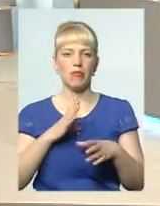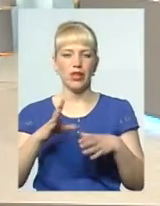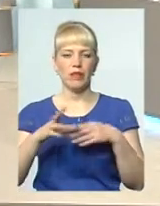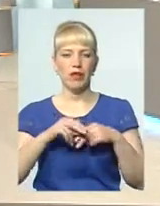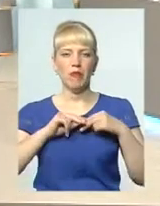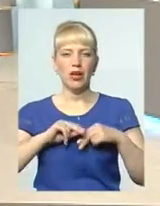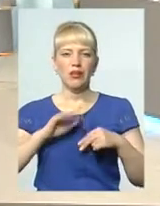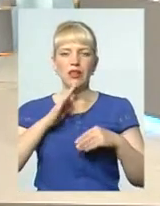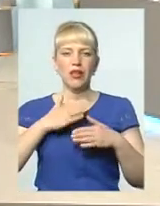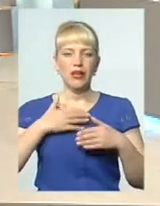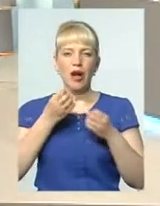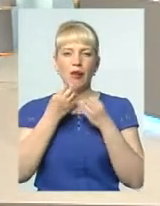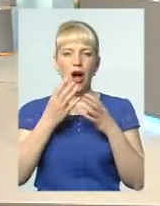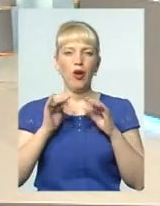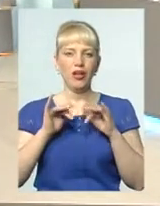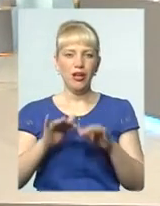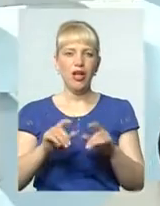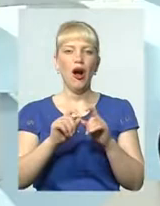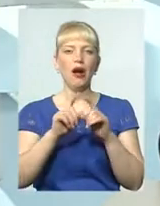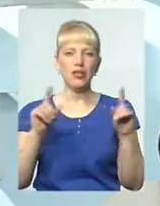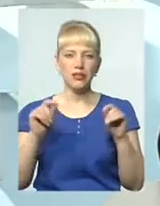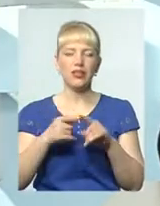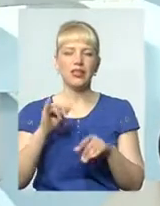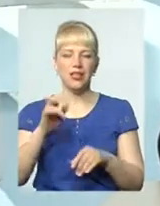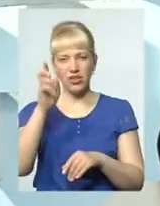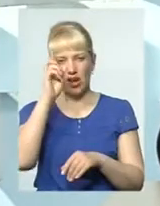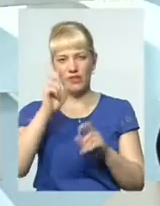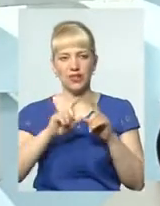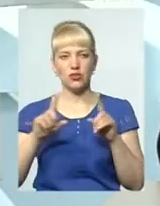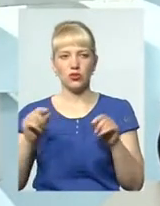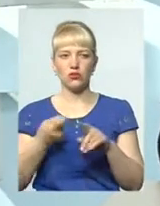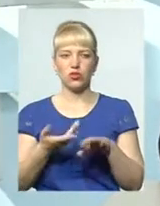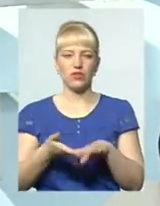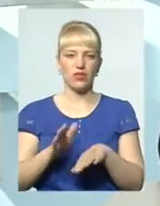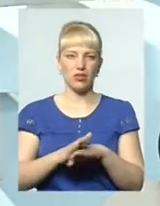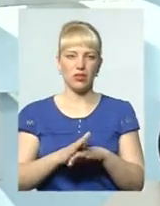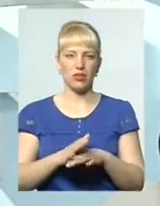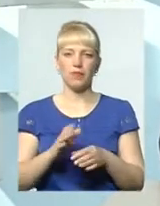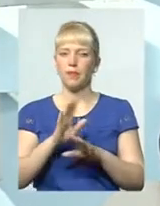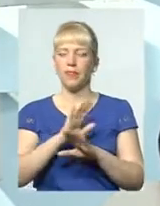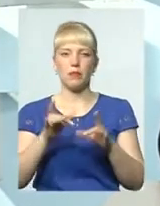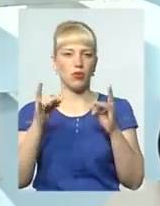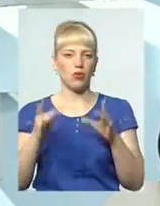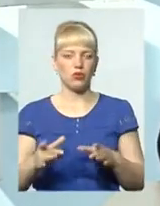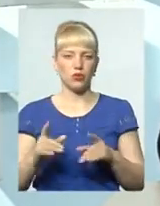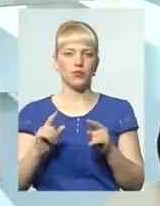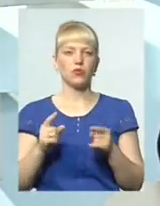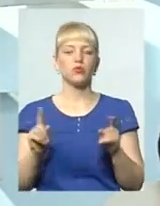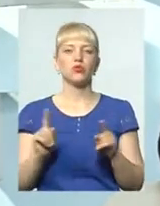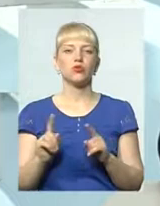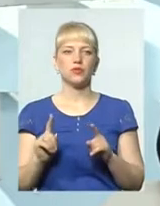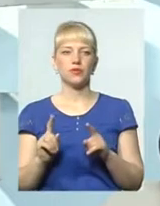наших благодійних громадських організацій і державних структур. Дуже тяжко. Зразу скажу, дуже непросто. Тому що